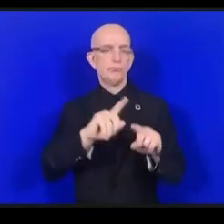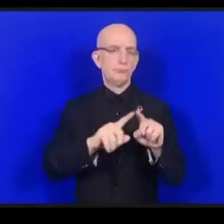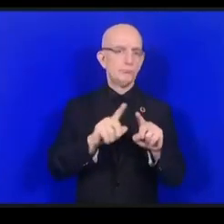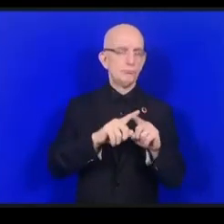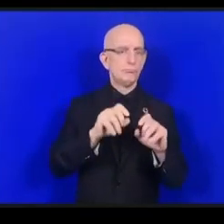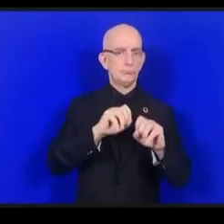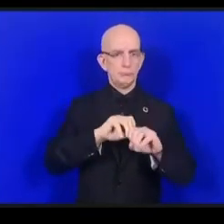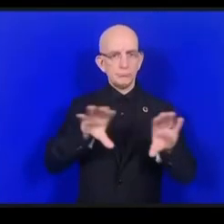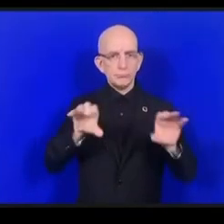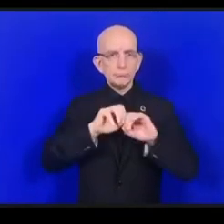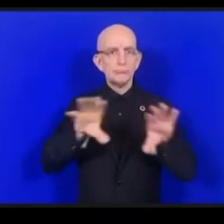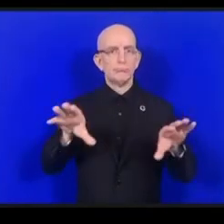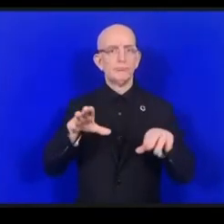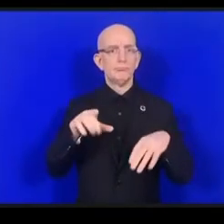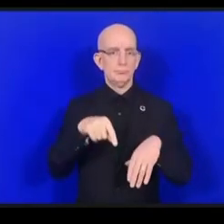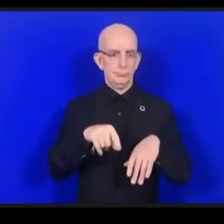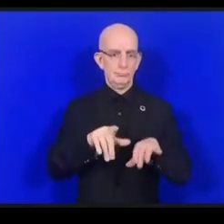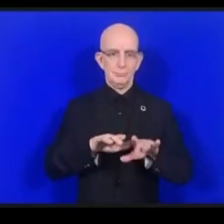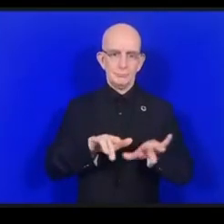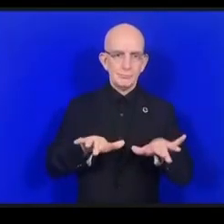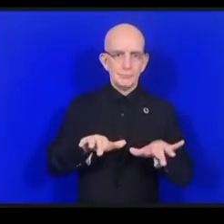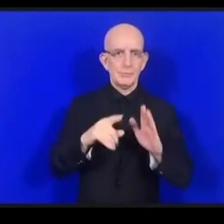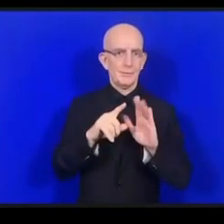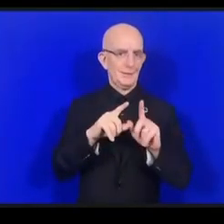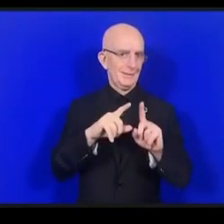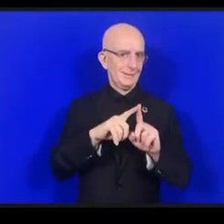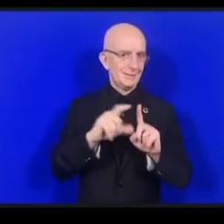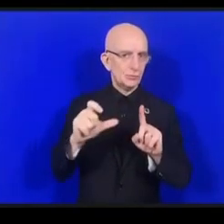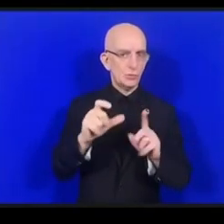في المناصرة